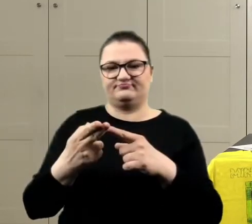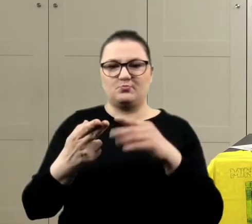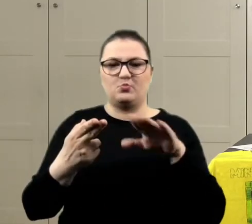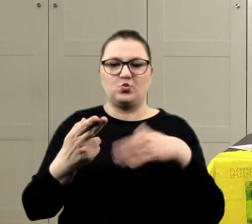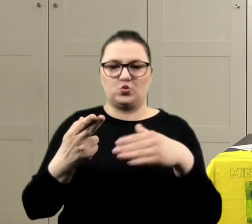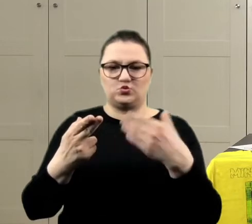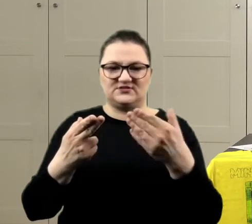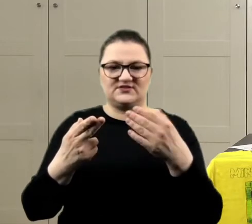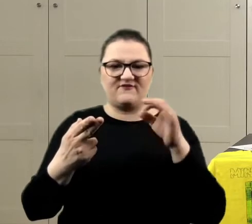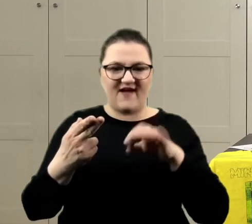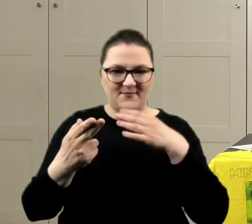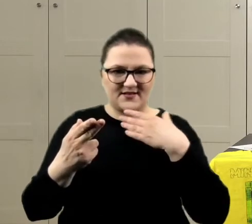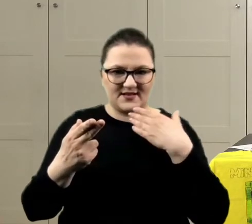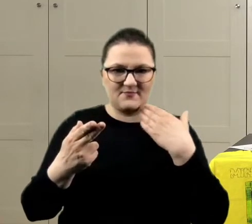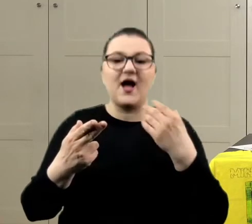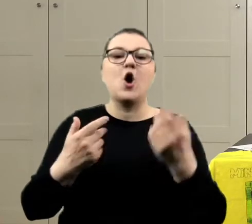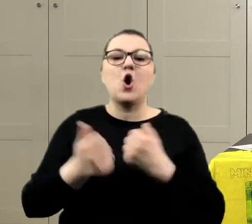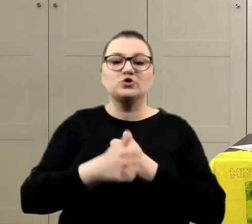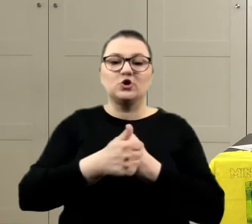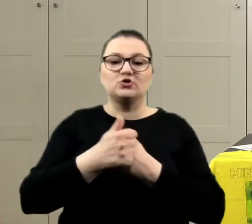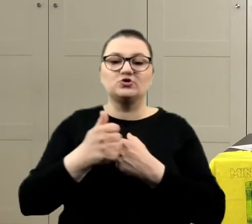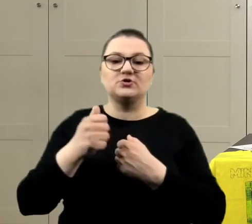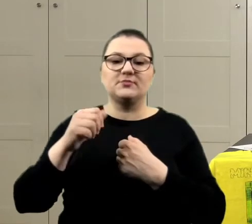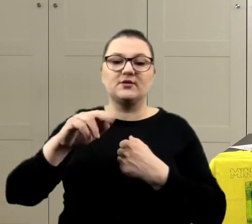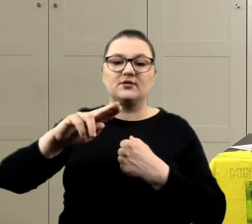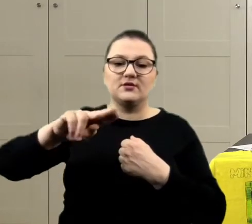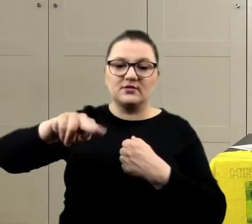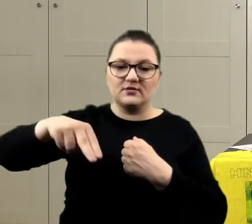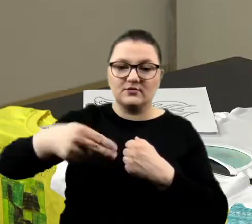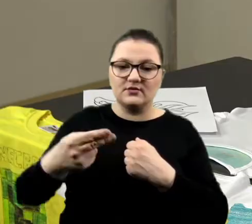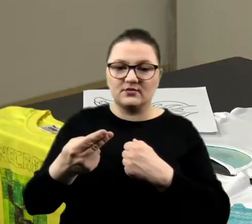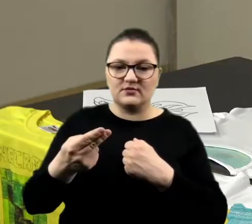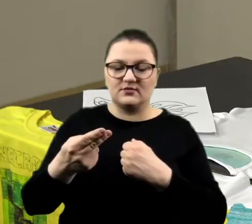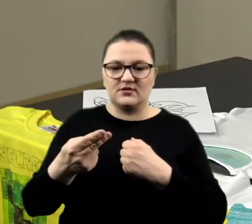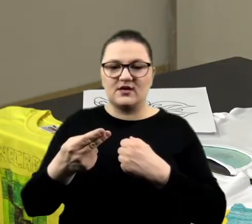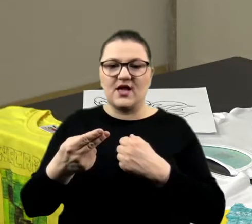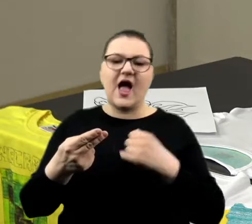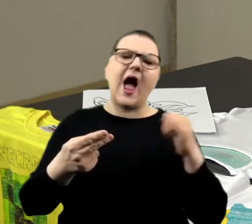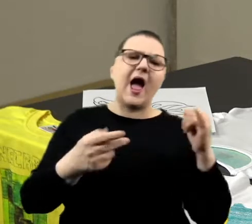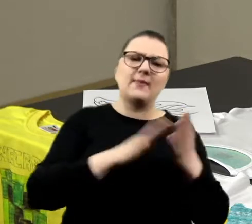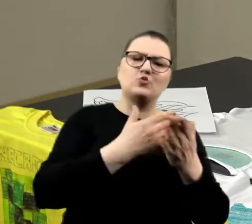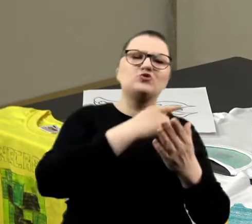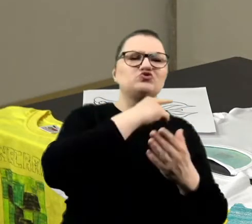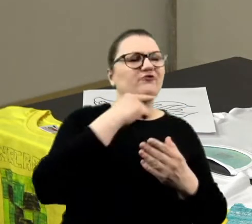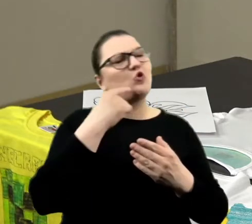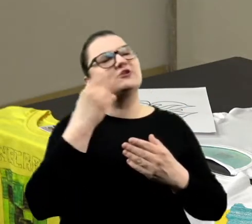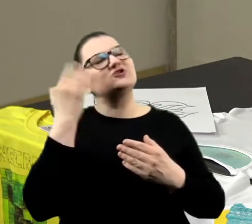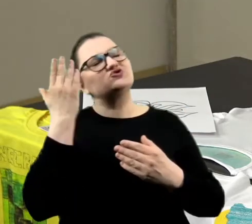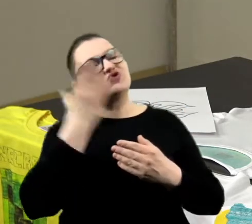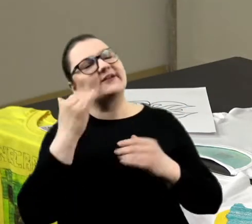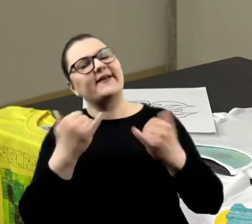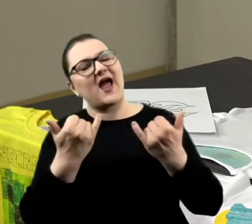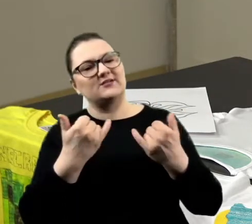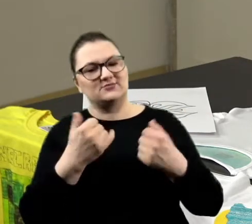pędzel, bez farby. Chodzi o to, A jaki wyjdzie czerwony z czarnym? Bardzo